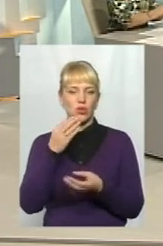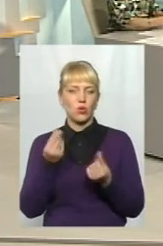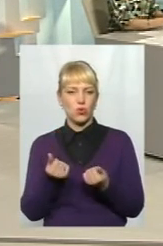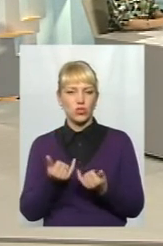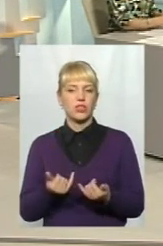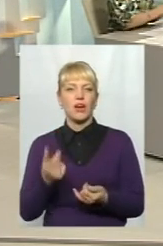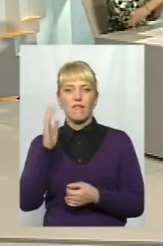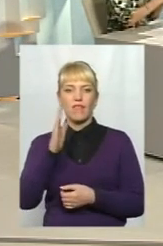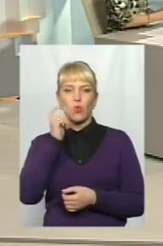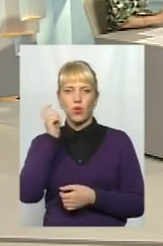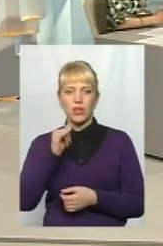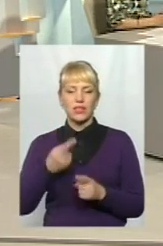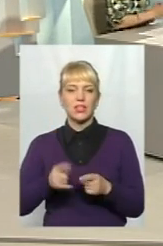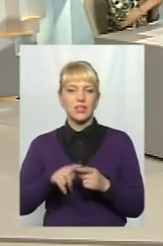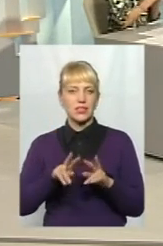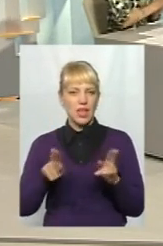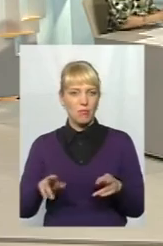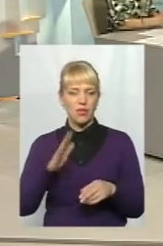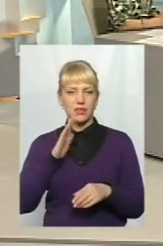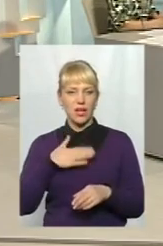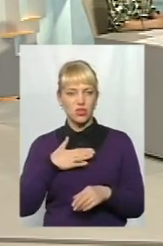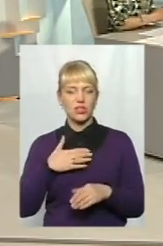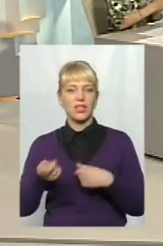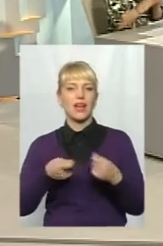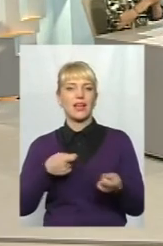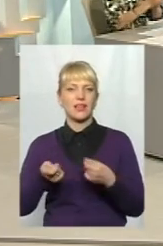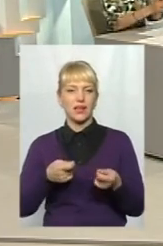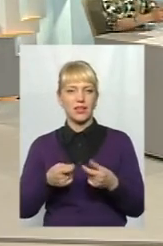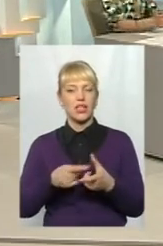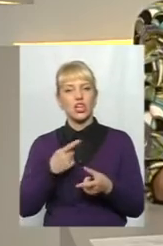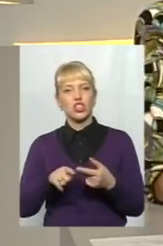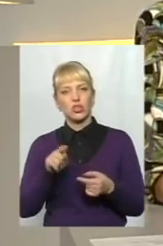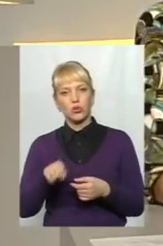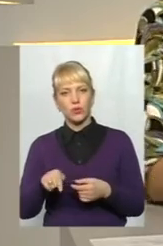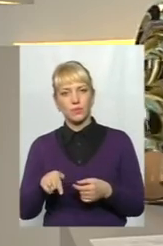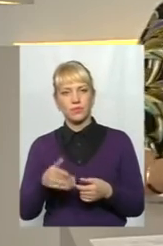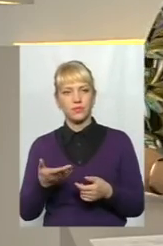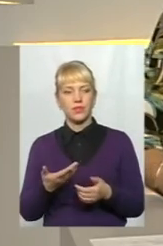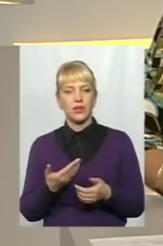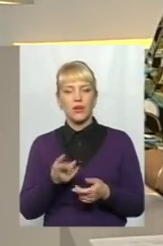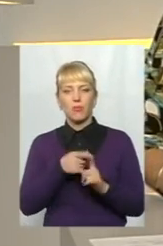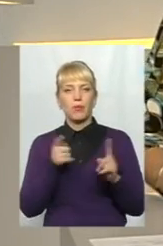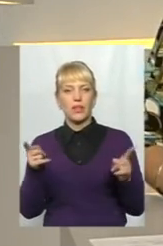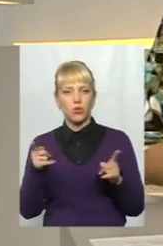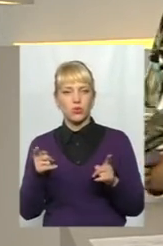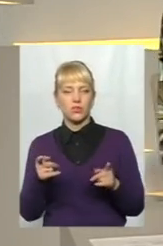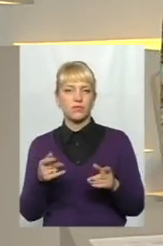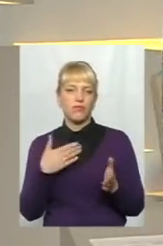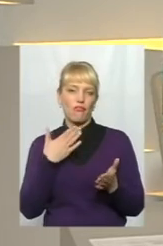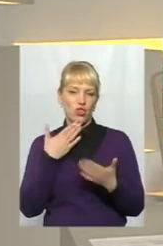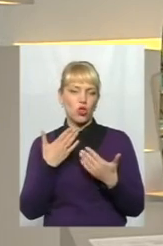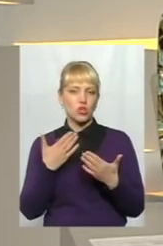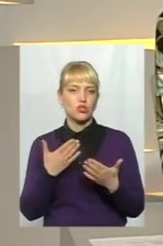в Україні, на тих самих наших ринках, чи то в період відносної